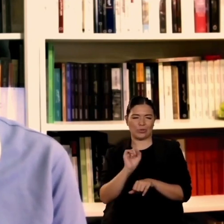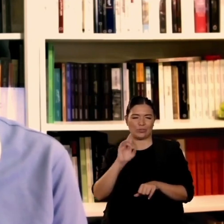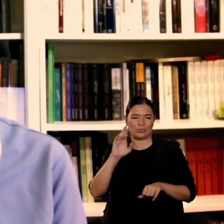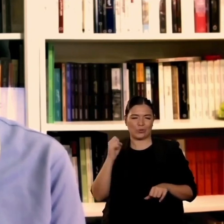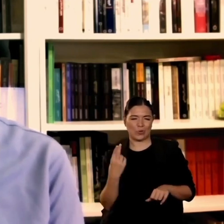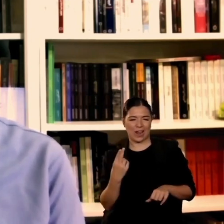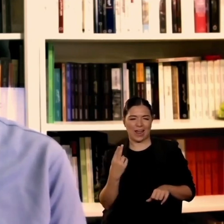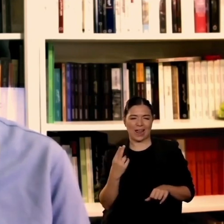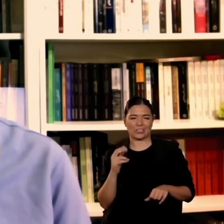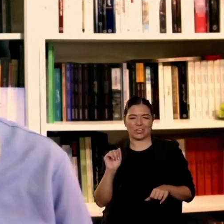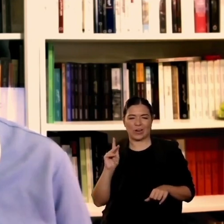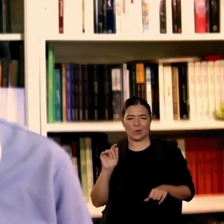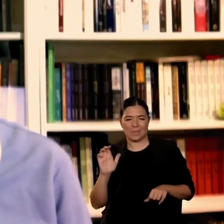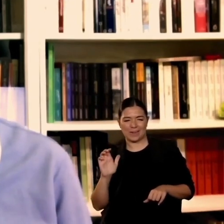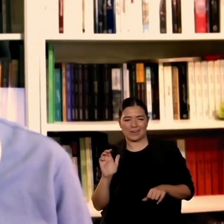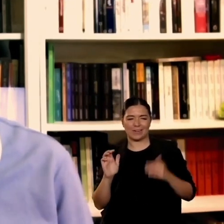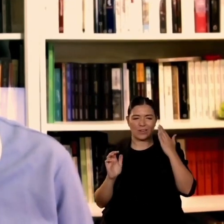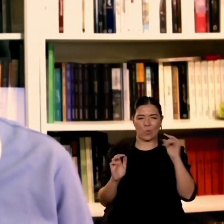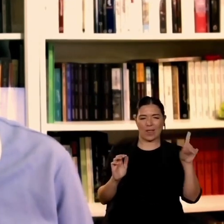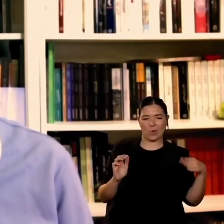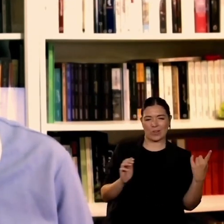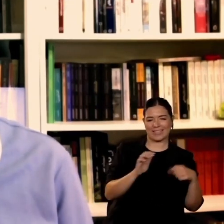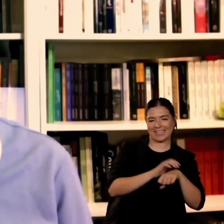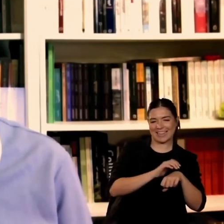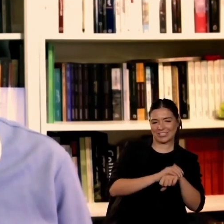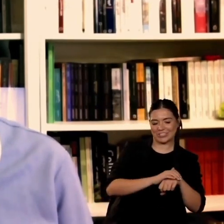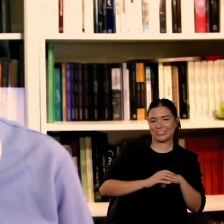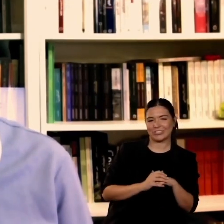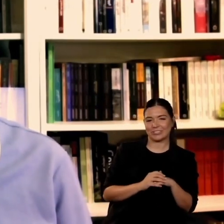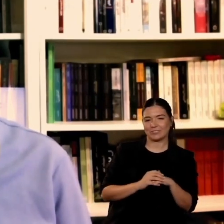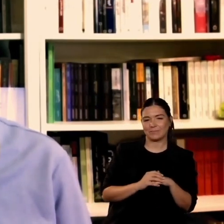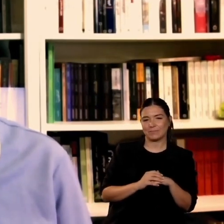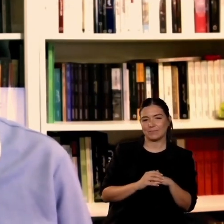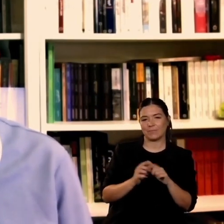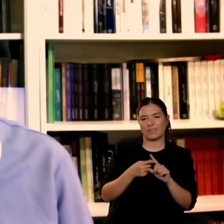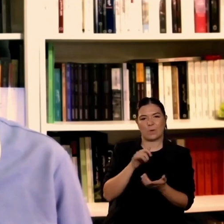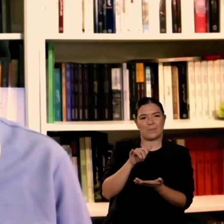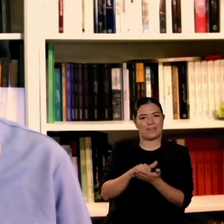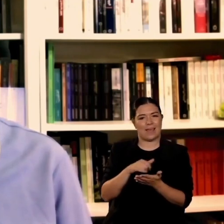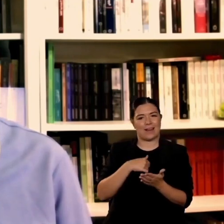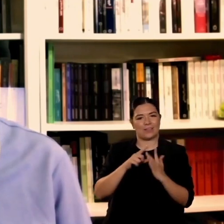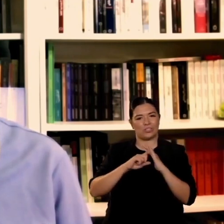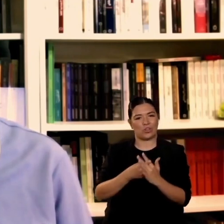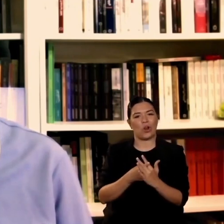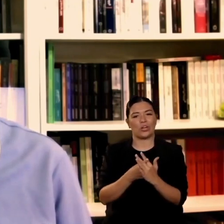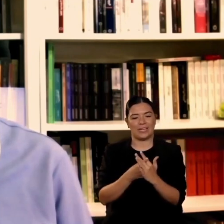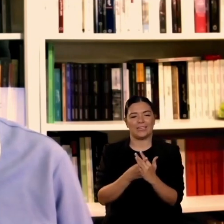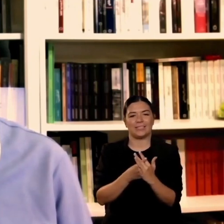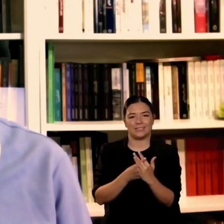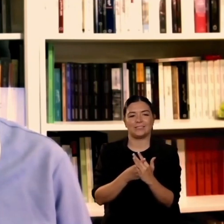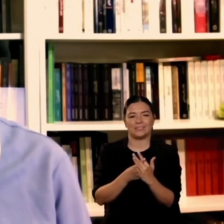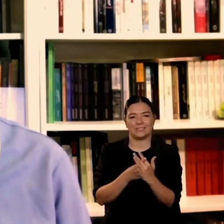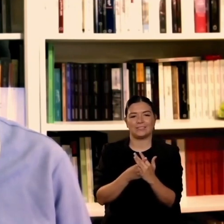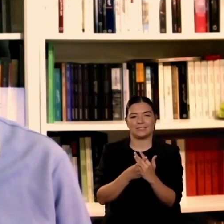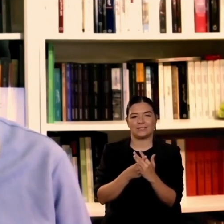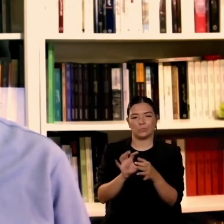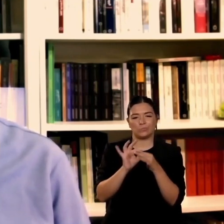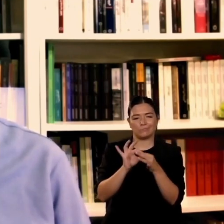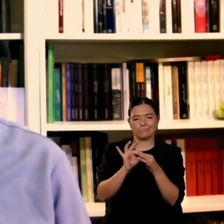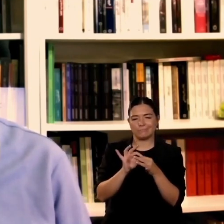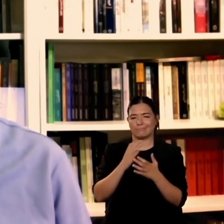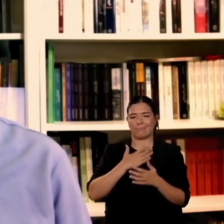diverse ho avuto diverse esperienze con bambini in rapporto all'uguaglianza